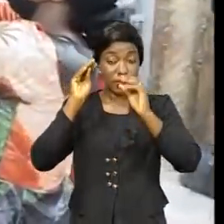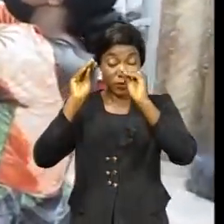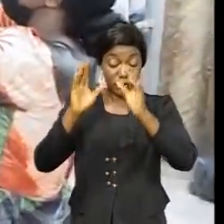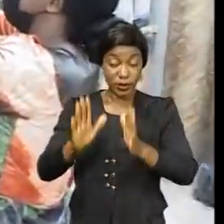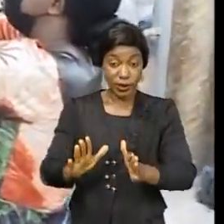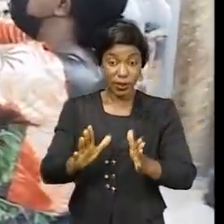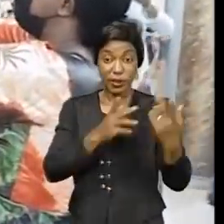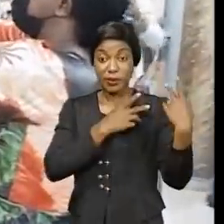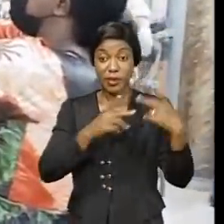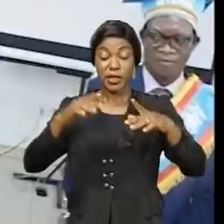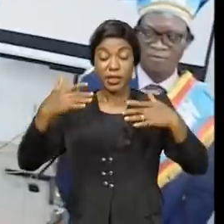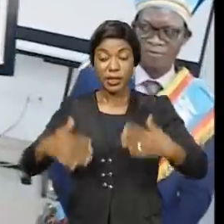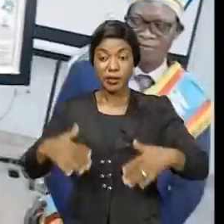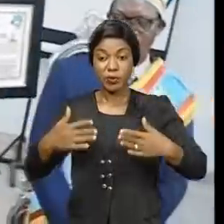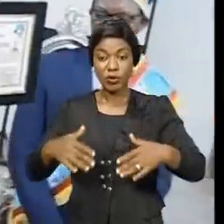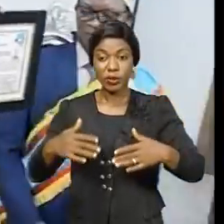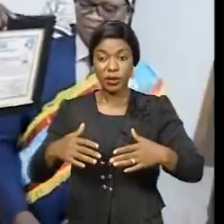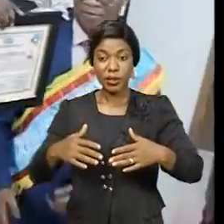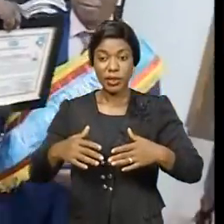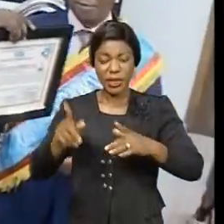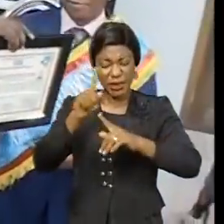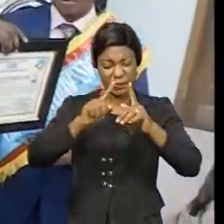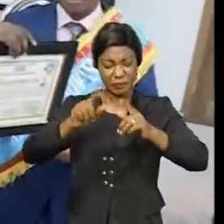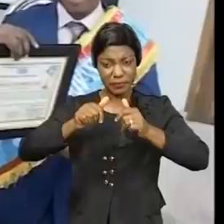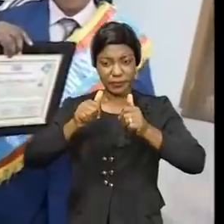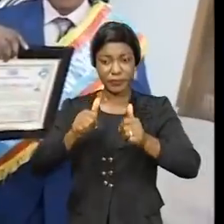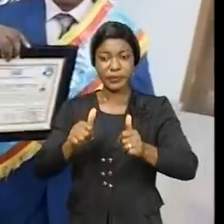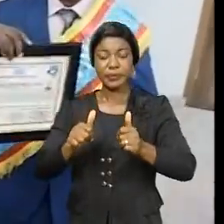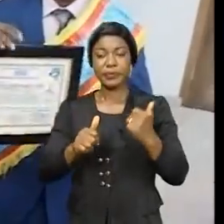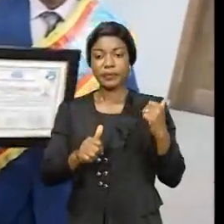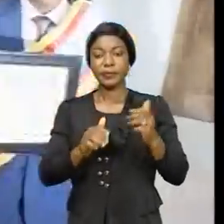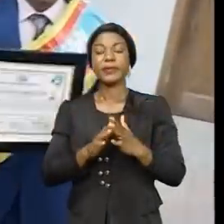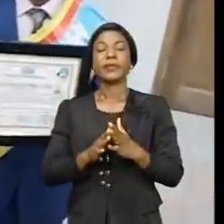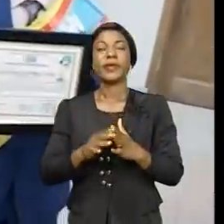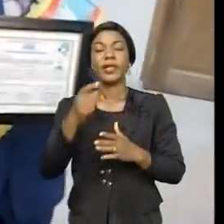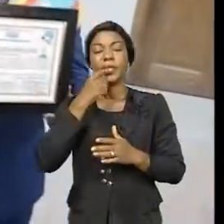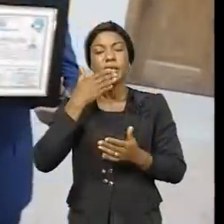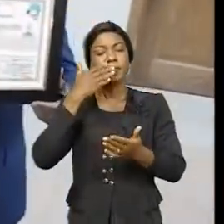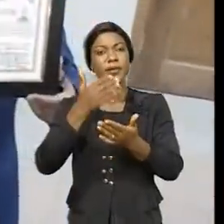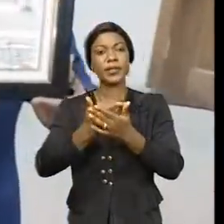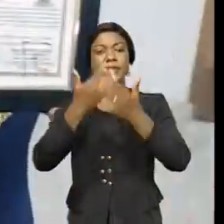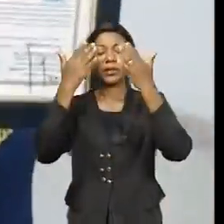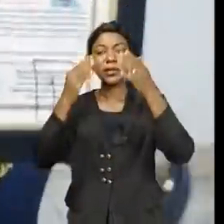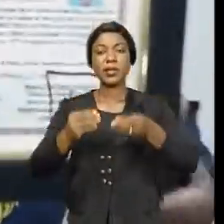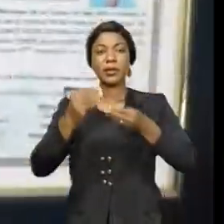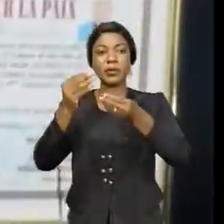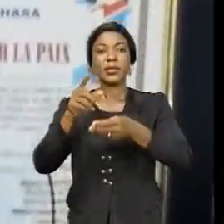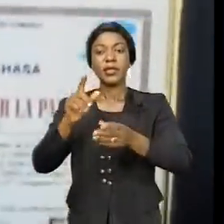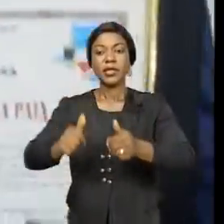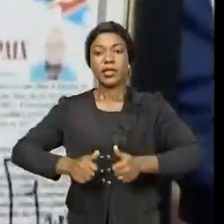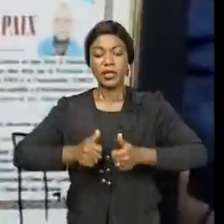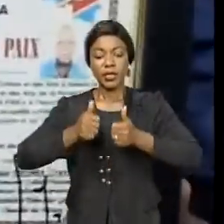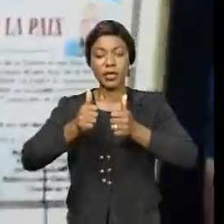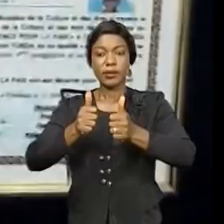au cours d'une cérémonie, les insignes honorifiques. Je dis seulement merci à Dieu, qu'il me donne la longévité,